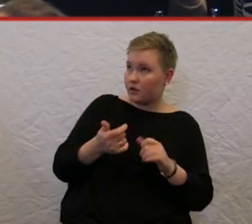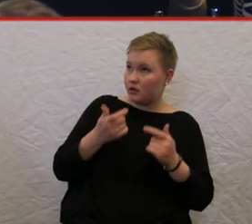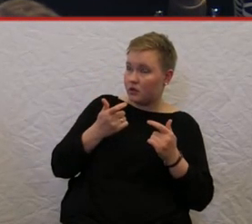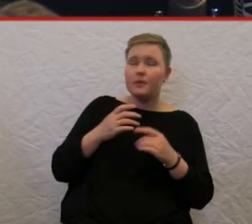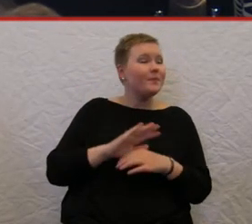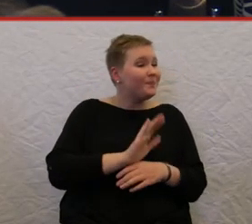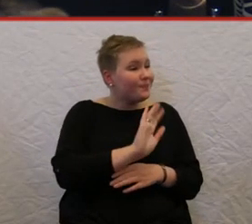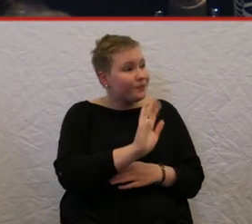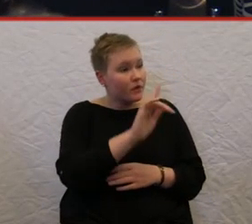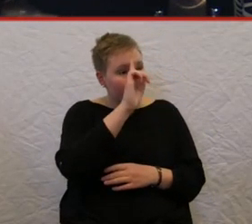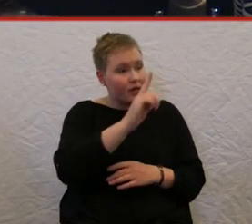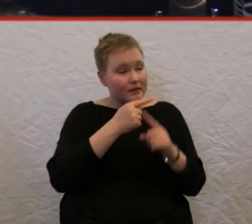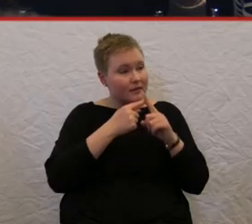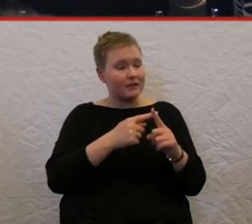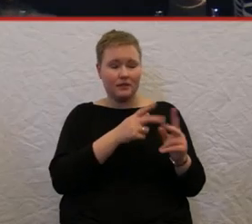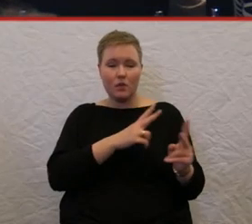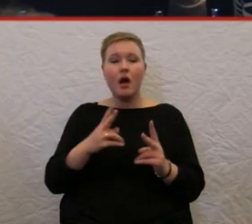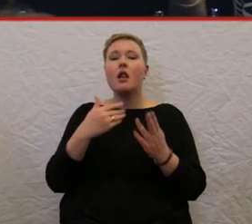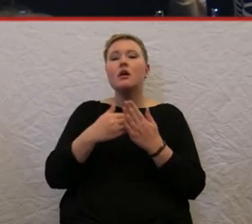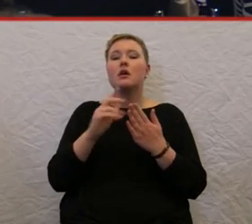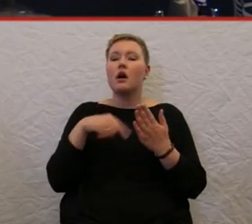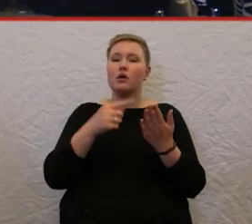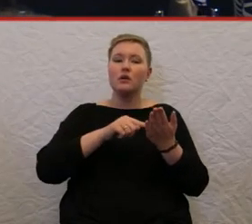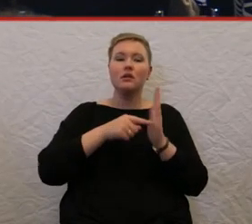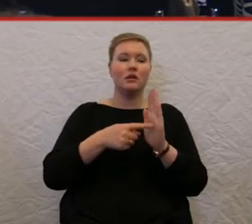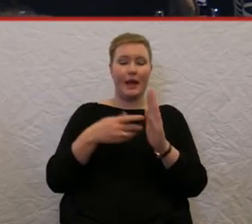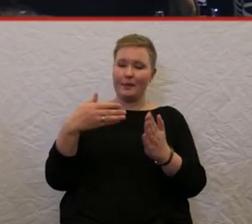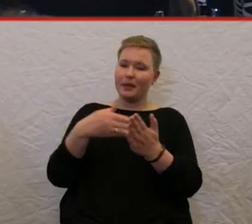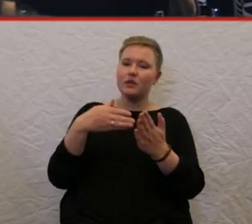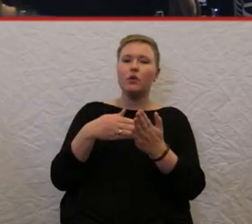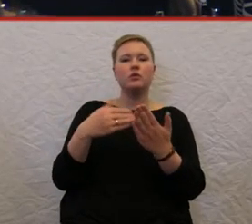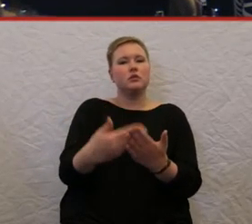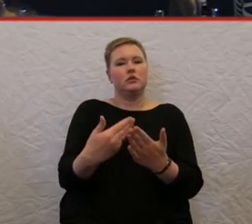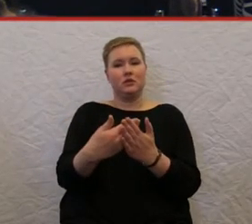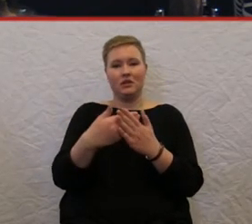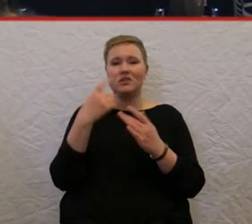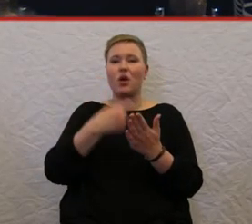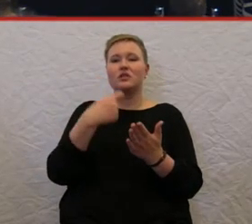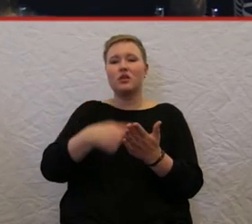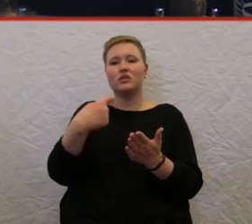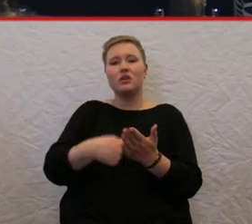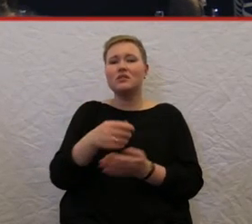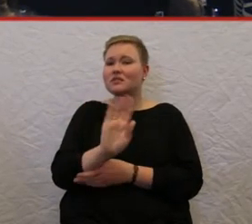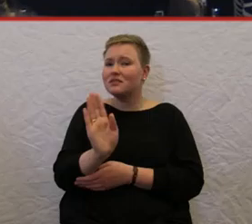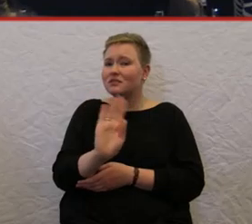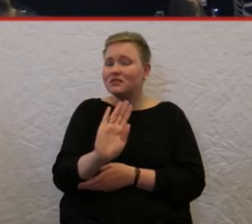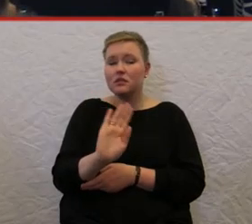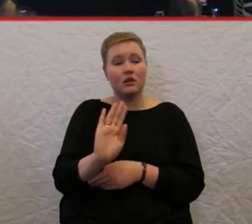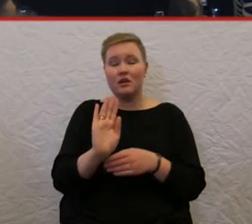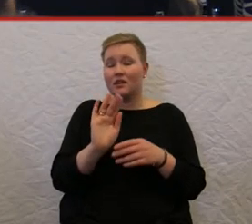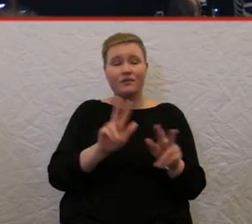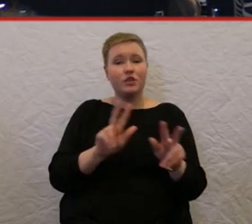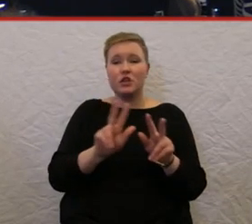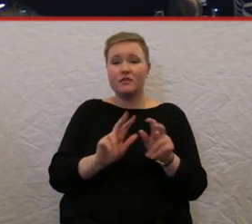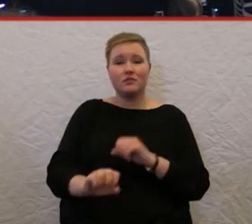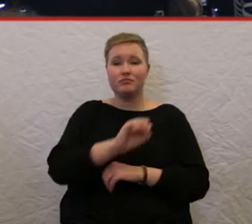aufgeräumt, dass Behinderung immer nur Kosten verursacht. Das wäre ein super Wirtschaftsding, weil wenn die Taxis so ausgestattet sind, das sind